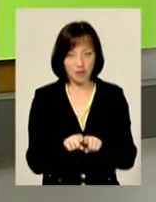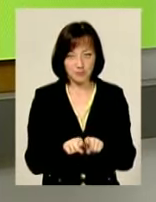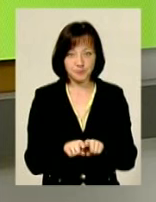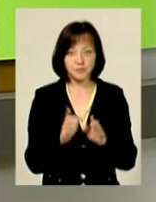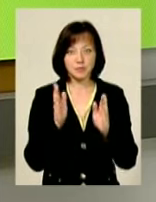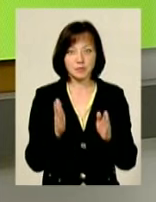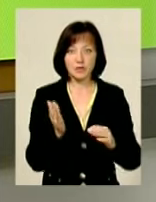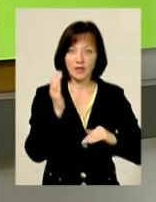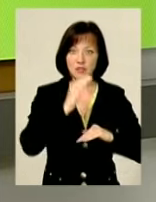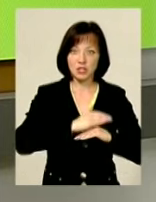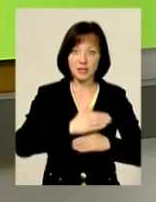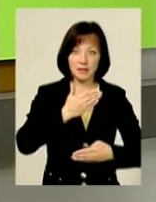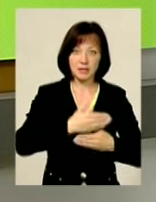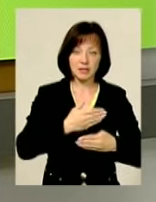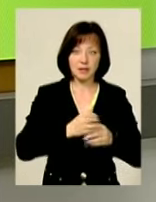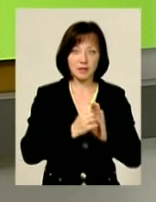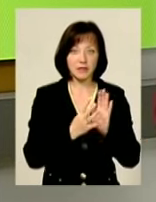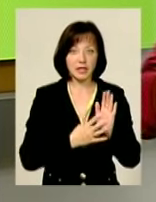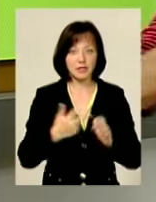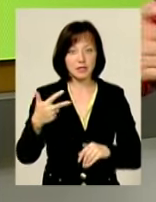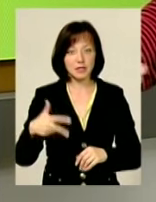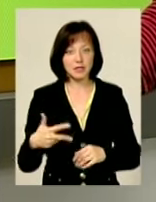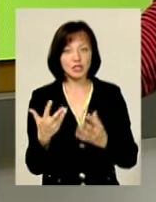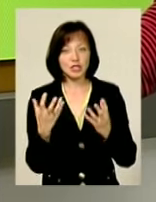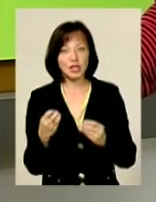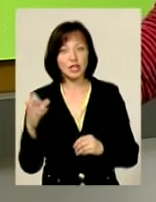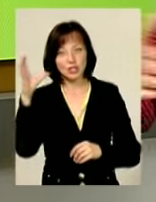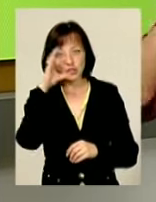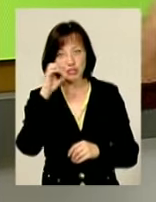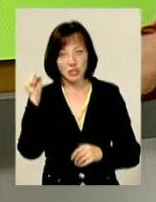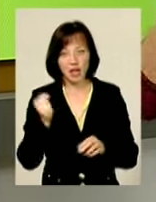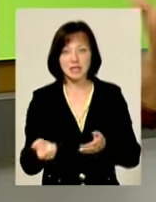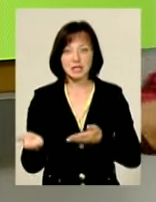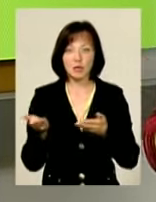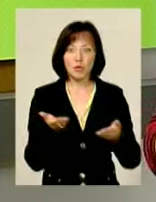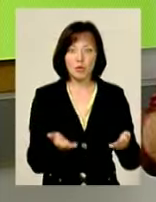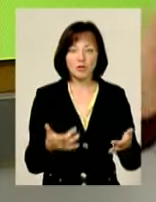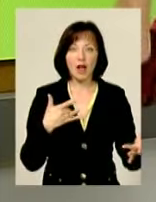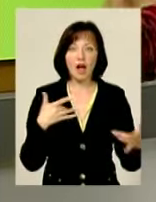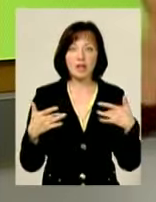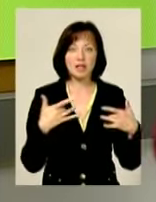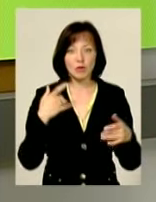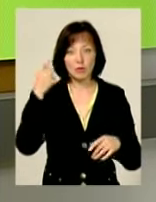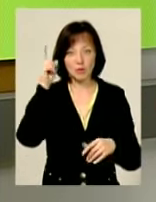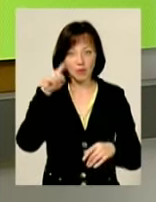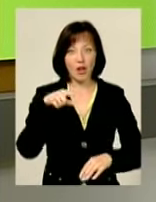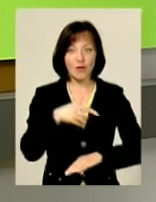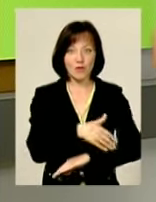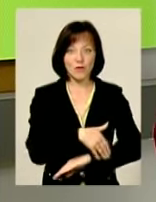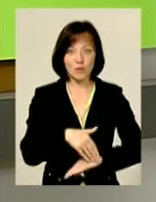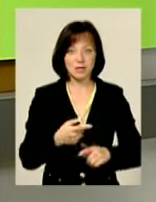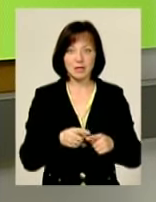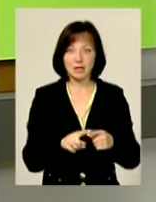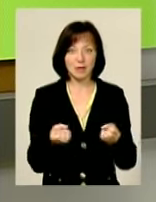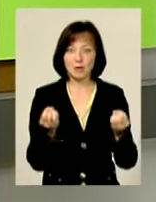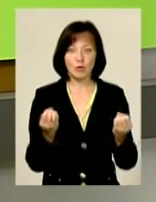Буде вечірня вистава в 19.30, а і ще й нічна. І запрошуватись ті актори, які володіють вулицею. Бо це